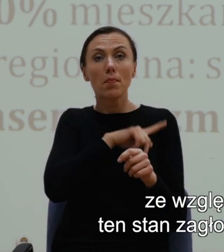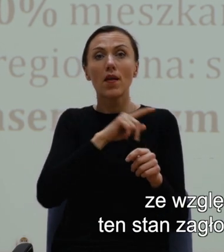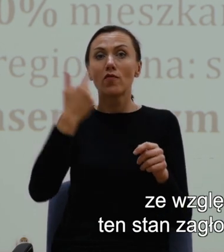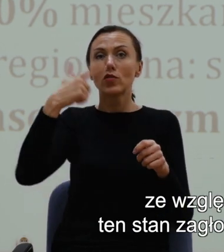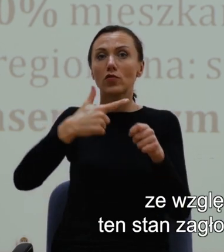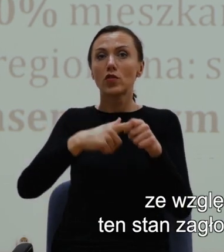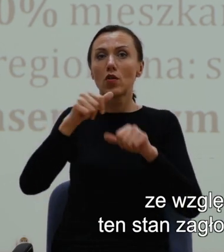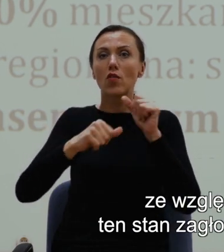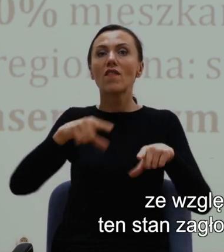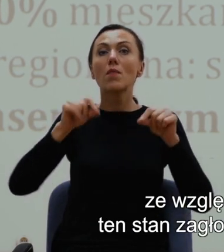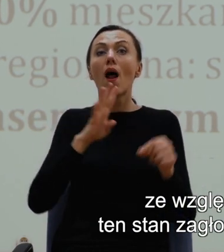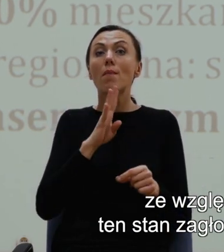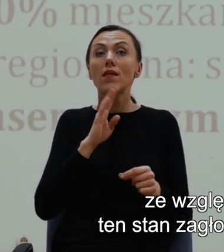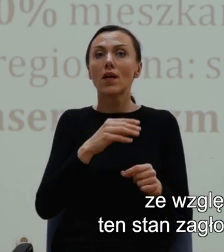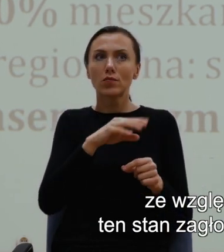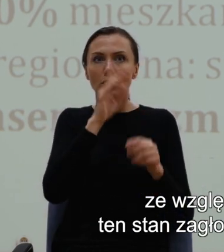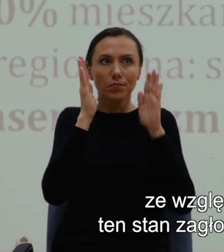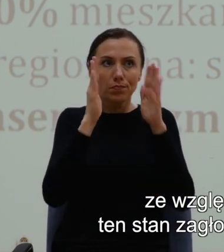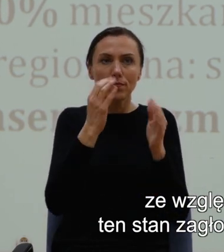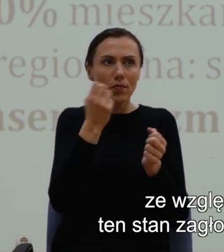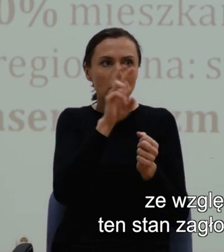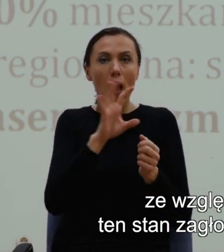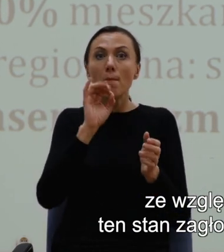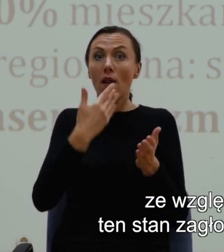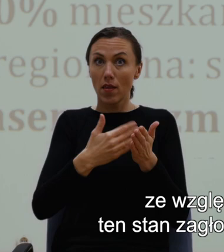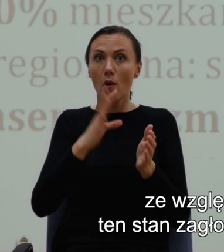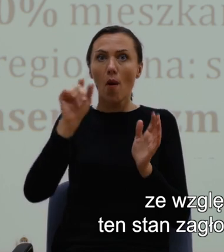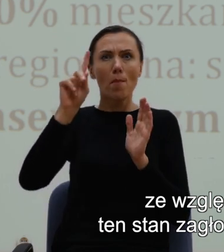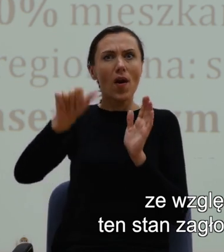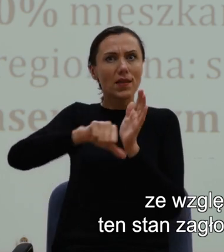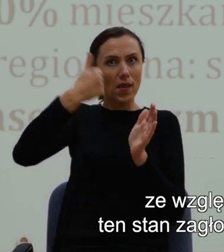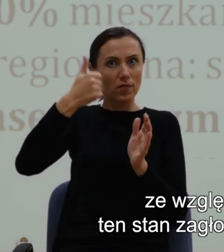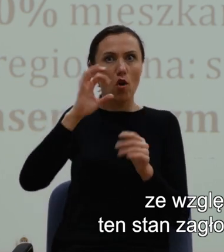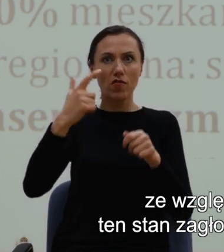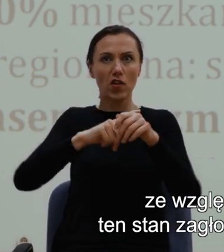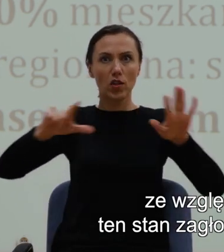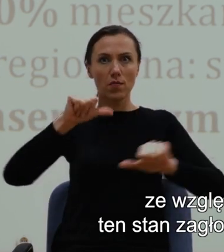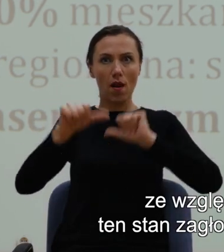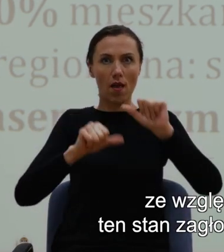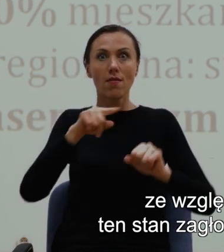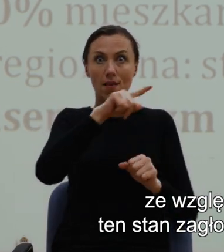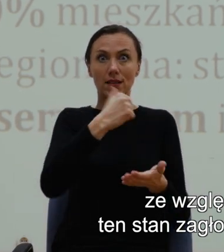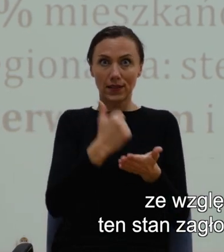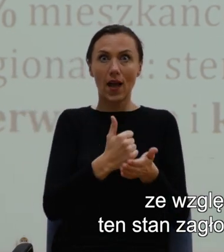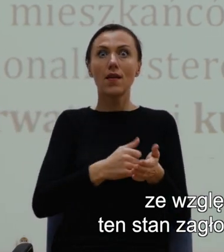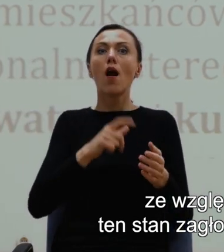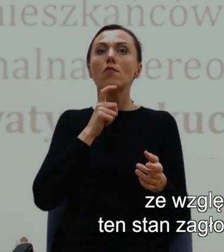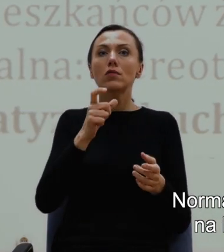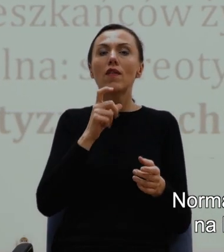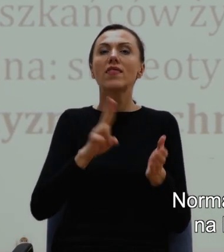ze względu na to, że po raz pierwszy od 27 lat ten stan zagłosował na kandydata partii demokratycznej.